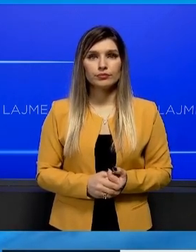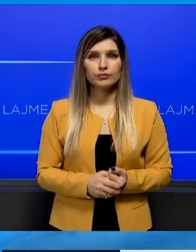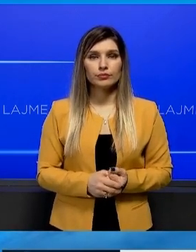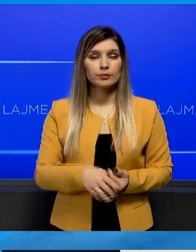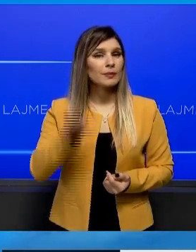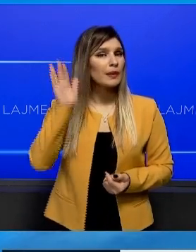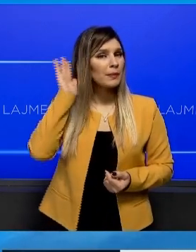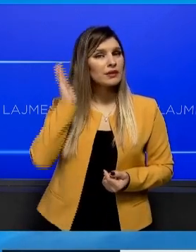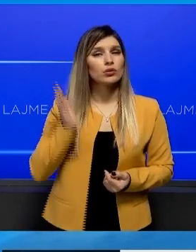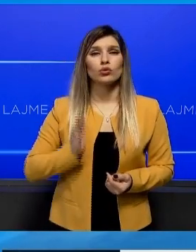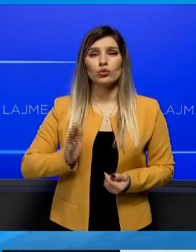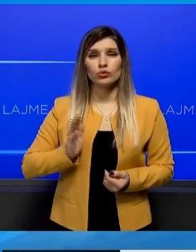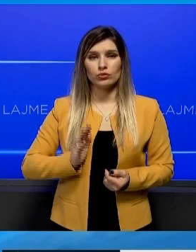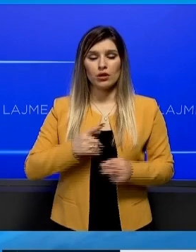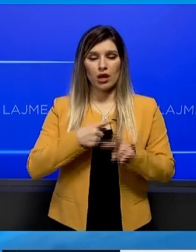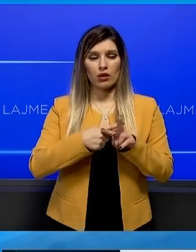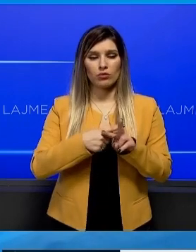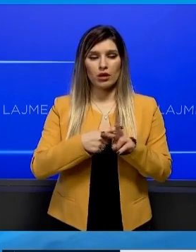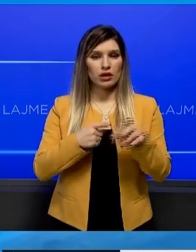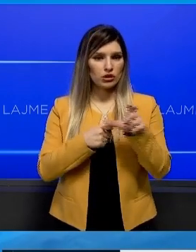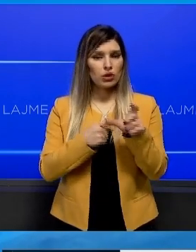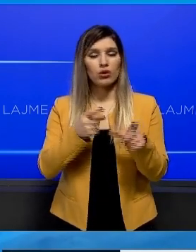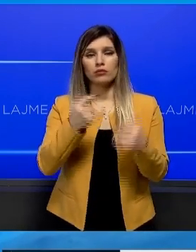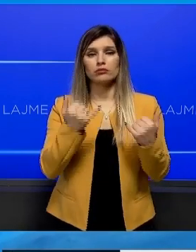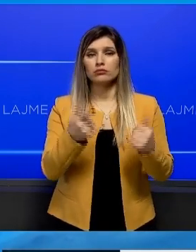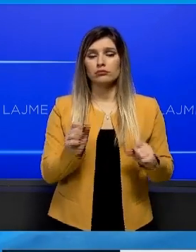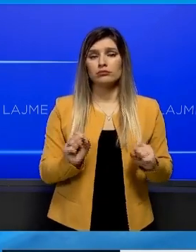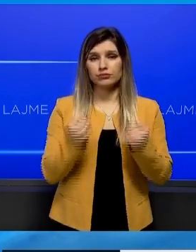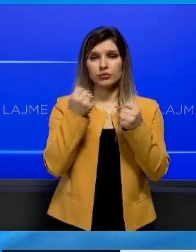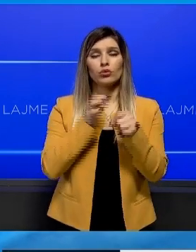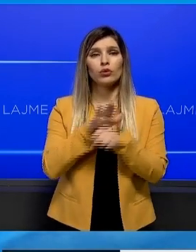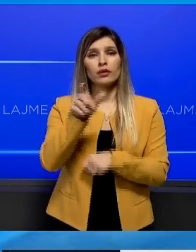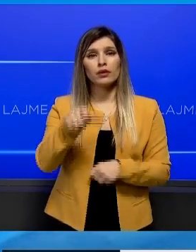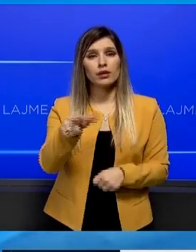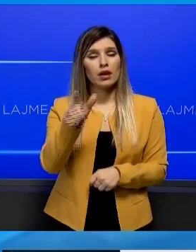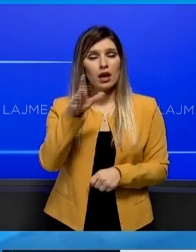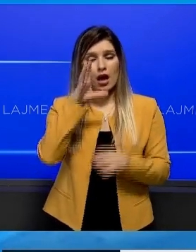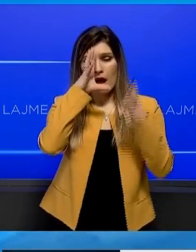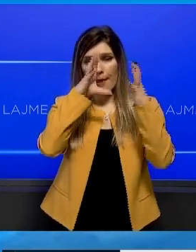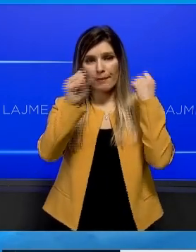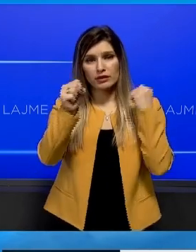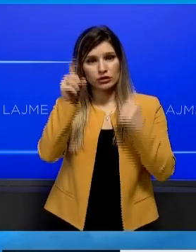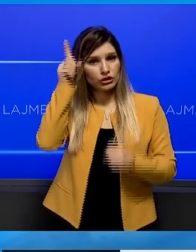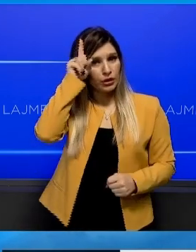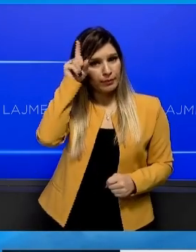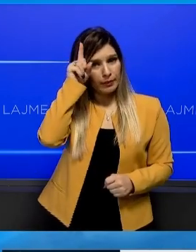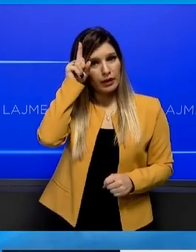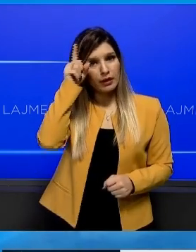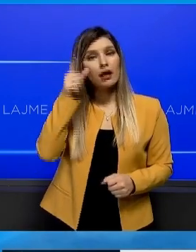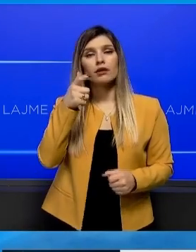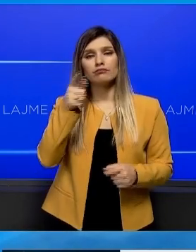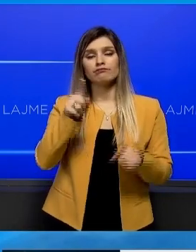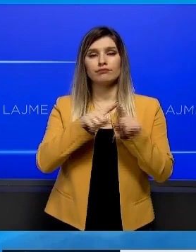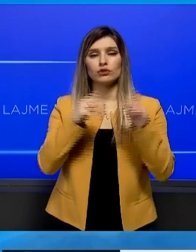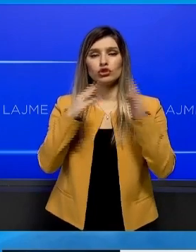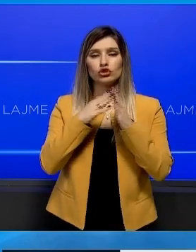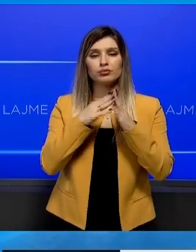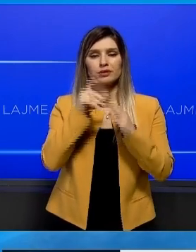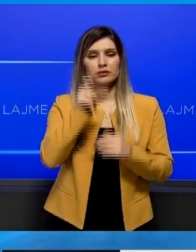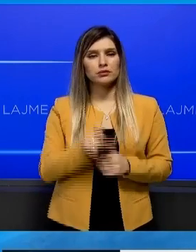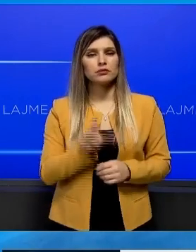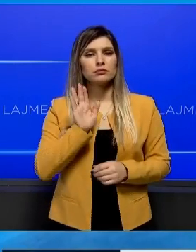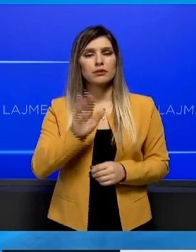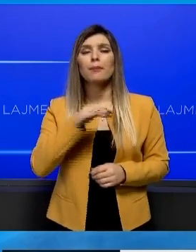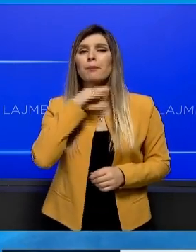Ministri kulturës Hajrula Qeku ka reaguar nda i ambasadori Gjerman Njën Njërgjën Rode lidhur me shtëpine gjatër devës